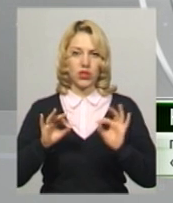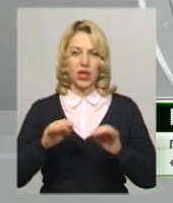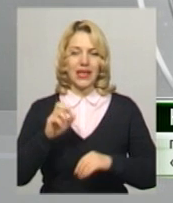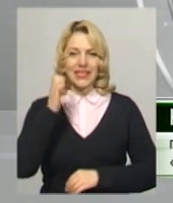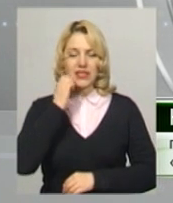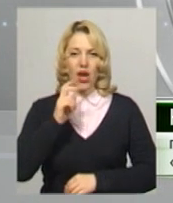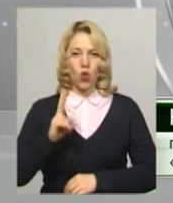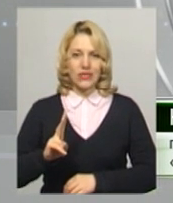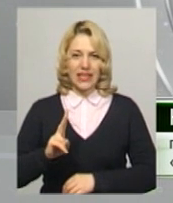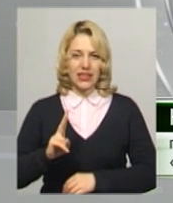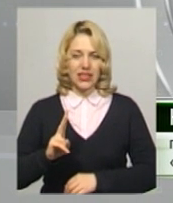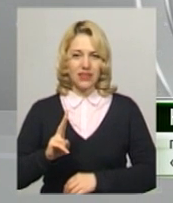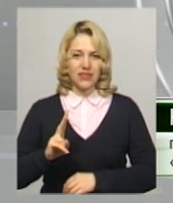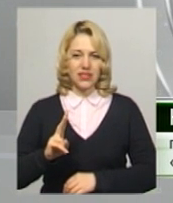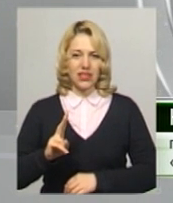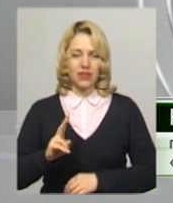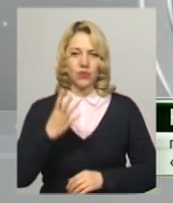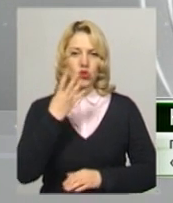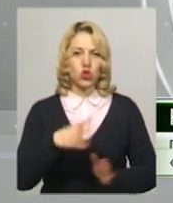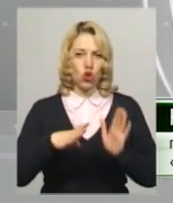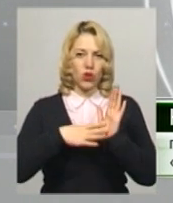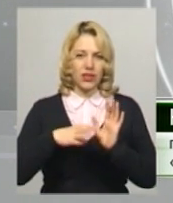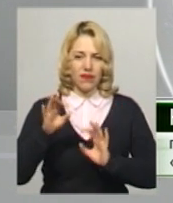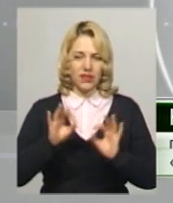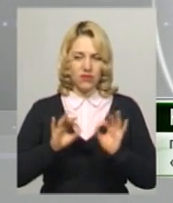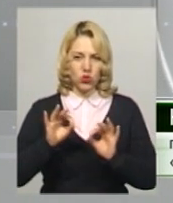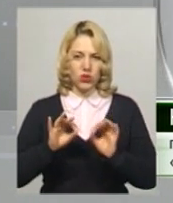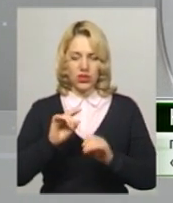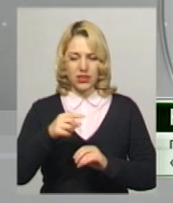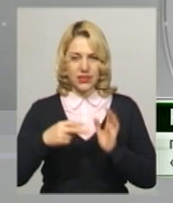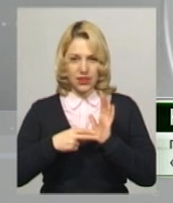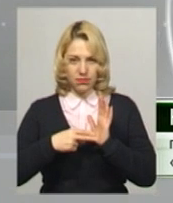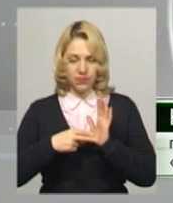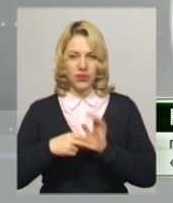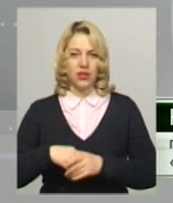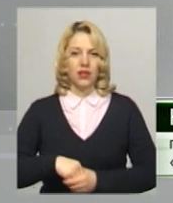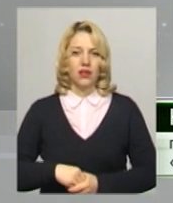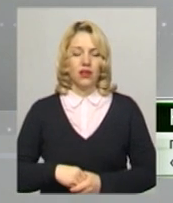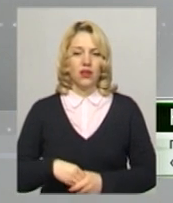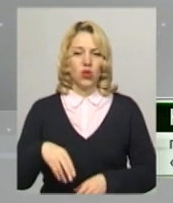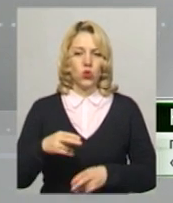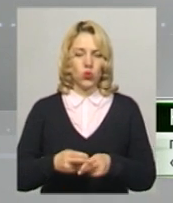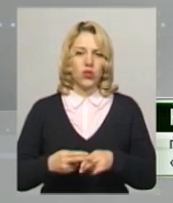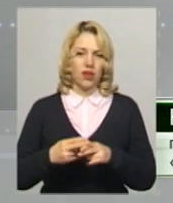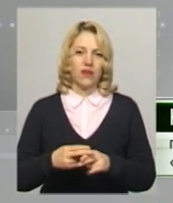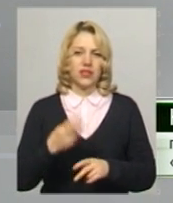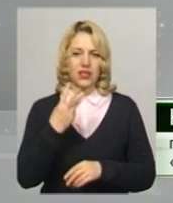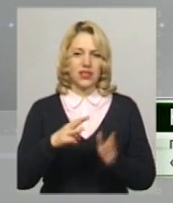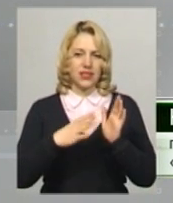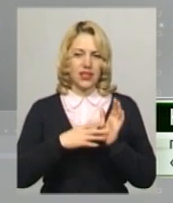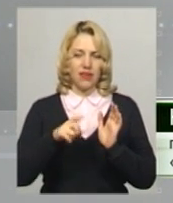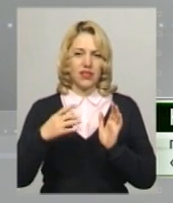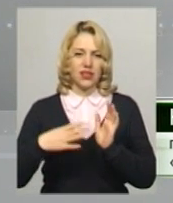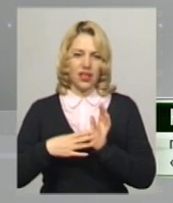Старокостянтинівському, я вже сказав, 49,07%, по Дунаєвецькому 39,9